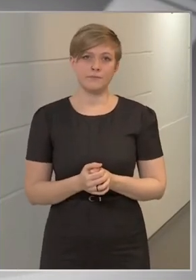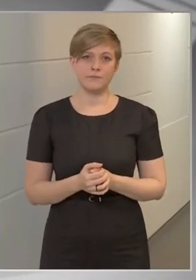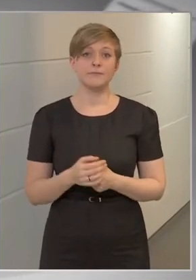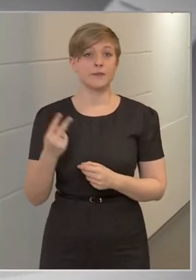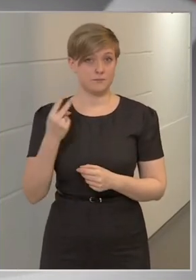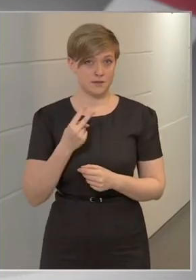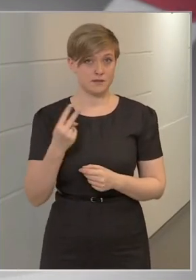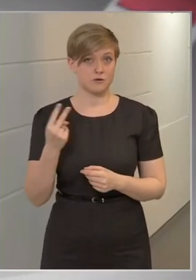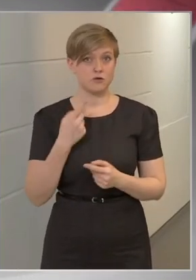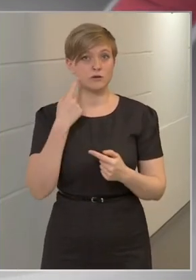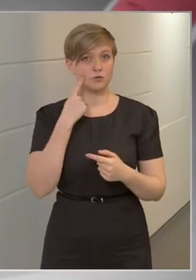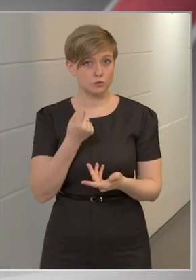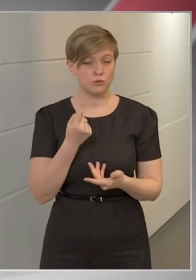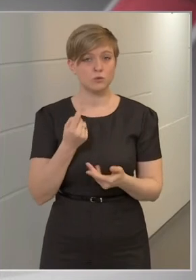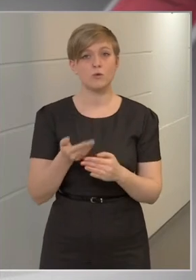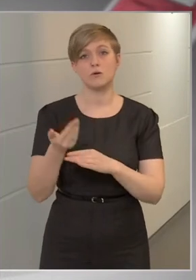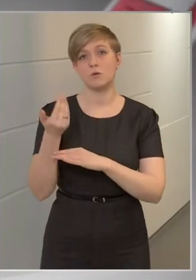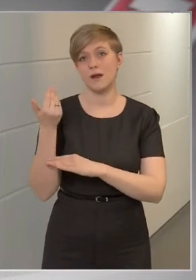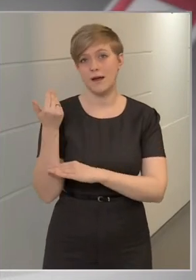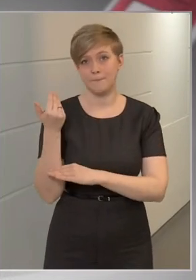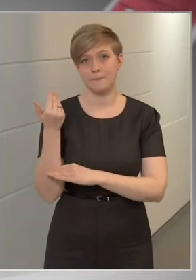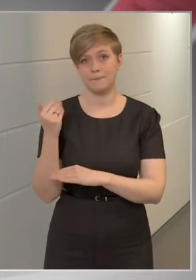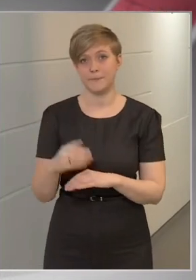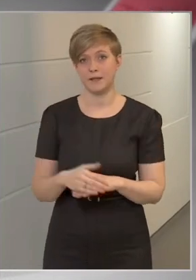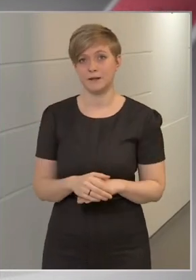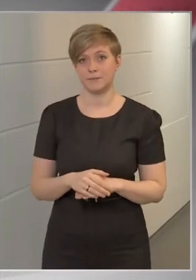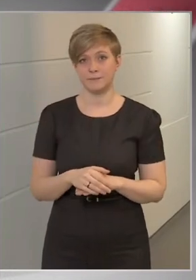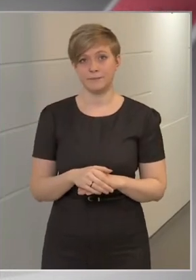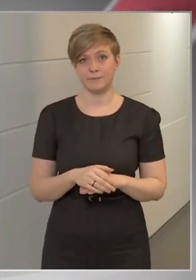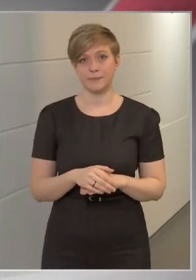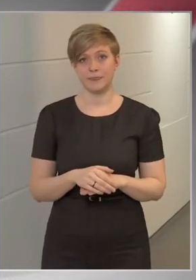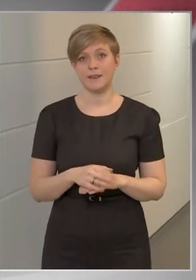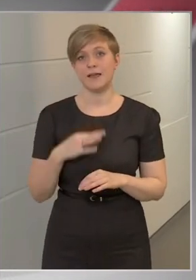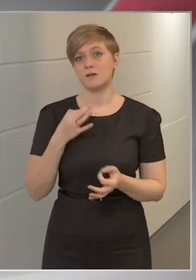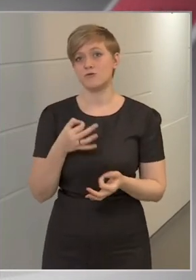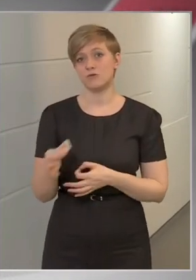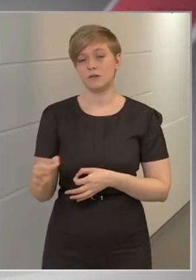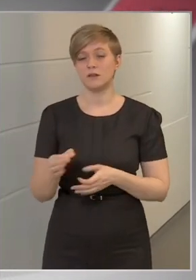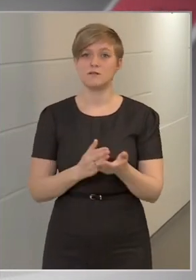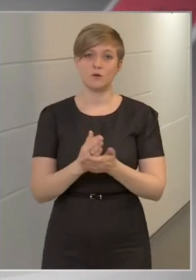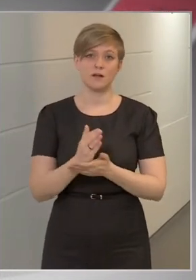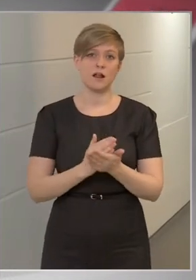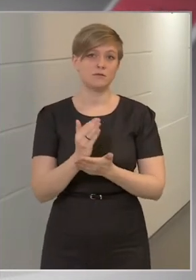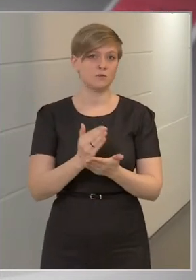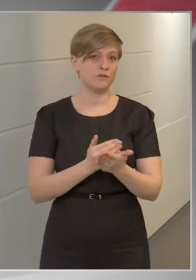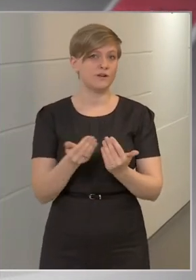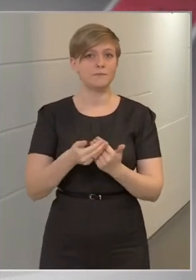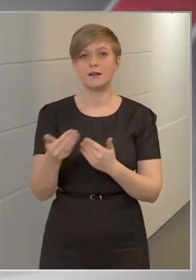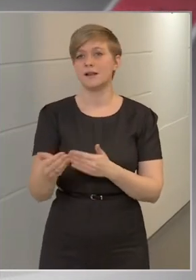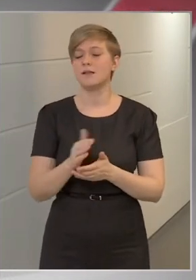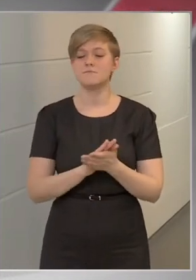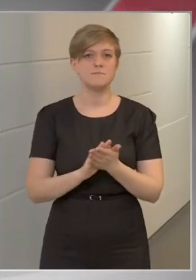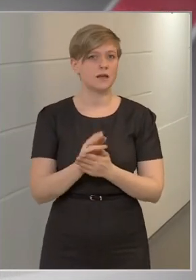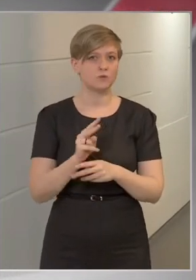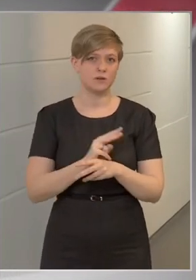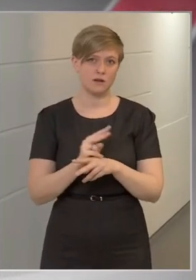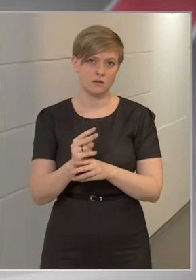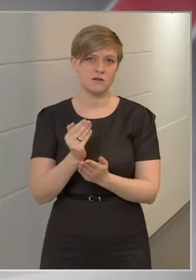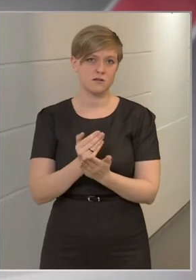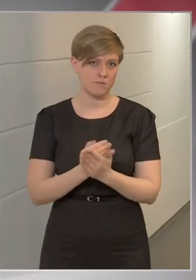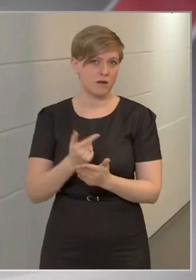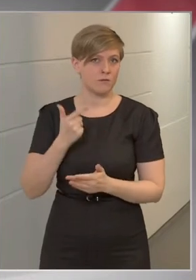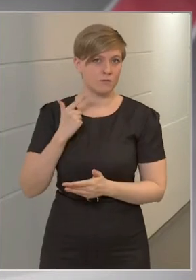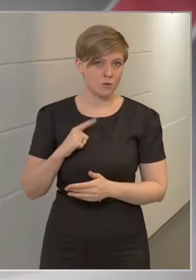természetesen tudjuk, hogy a korábbi egészségügyi szolgálati törvény mellett milyen ügyeleti szabályok